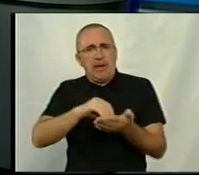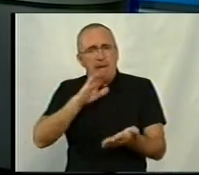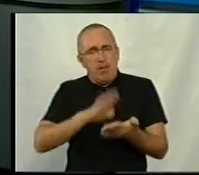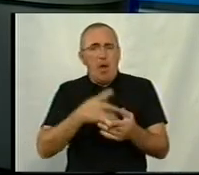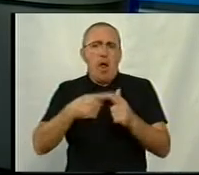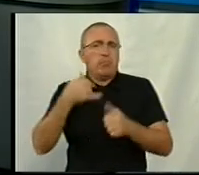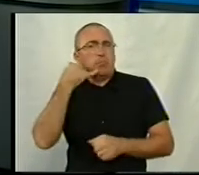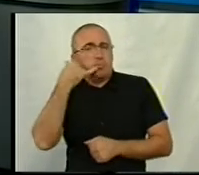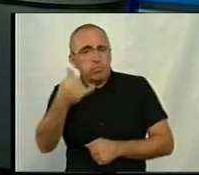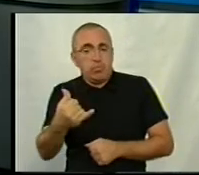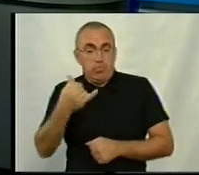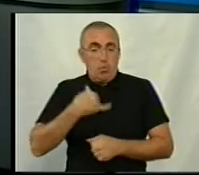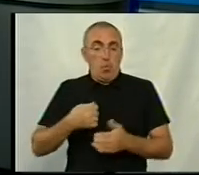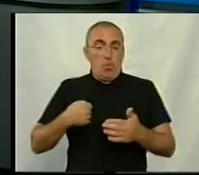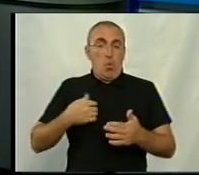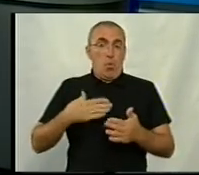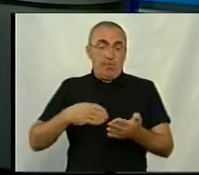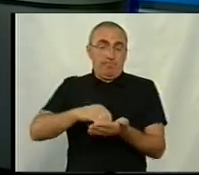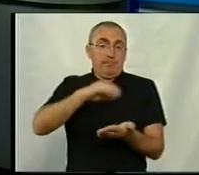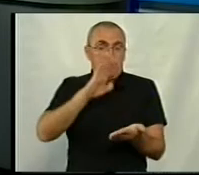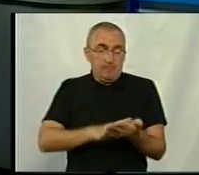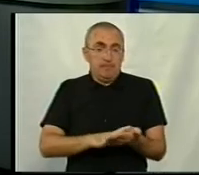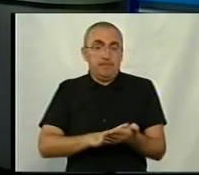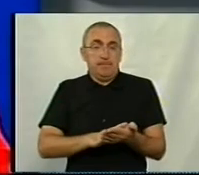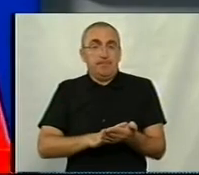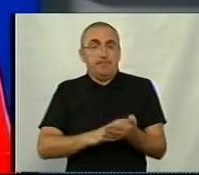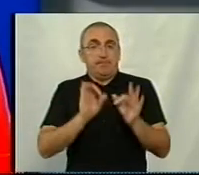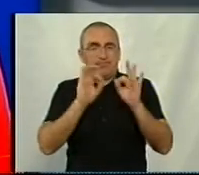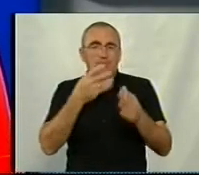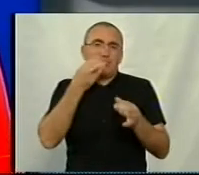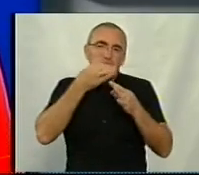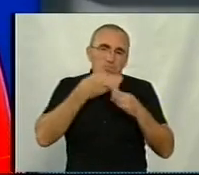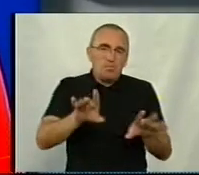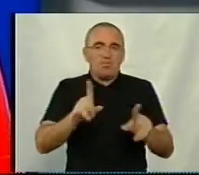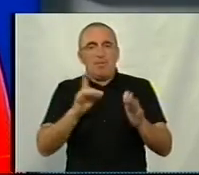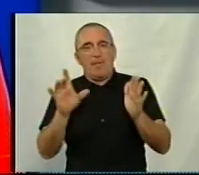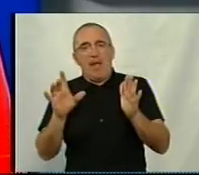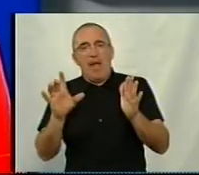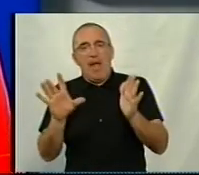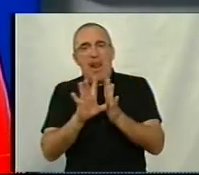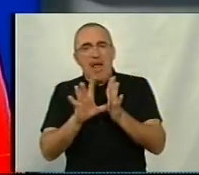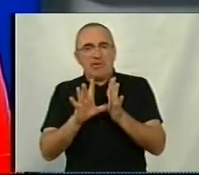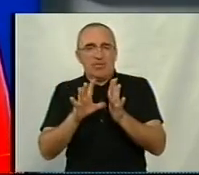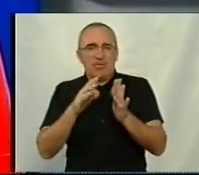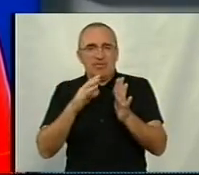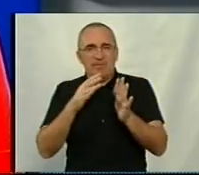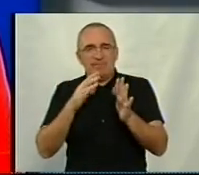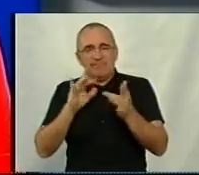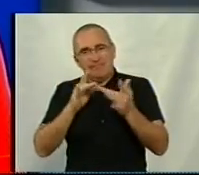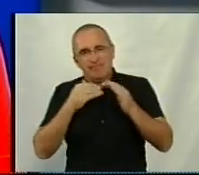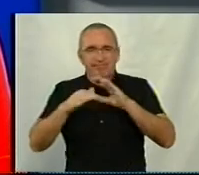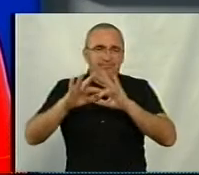телефонує до нас учасник і реєструється, надсилаючи, любими заходами електронного зв'язку, нам анкету на